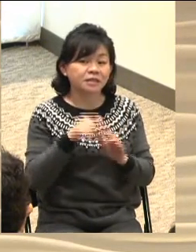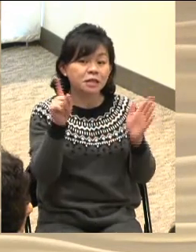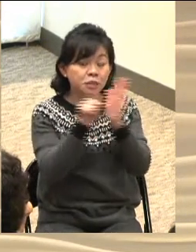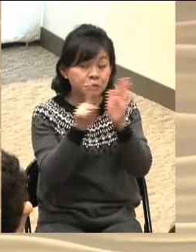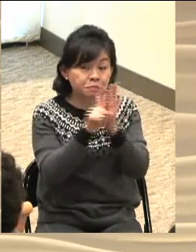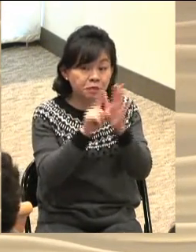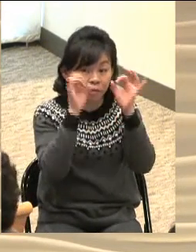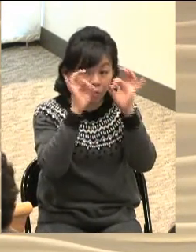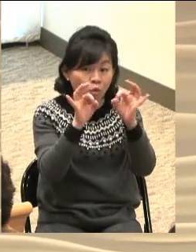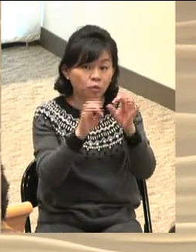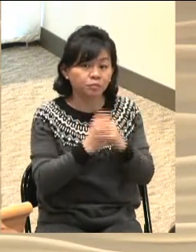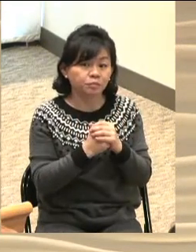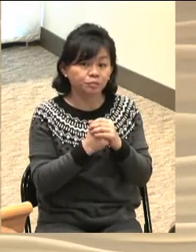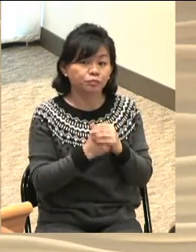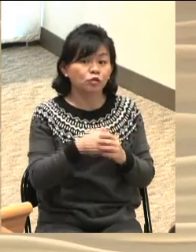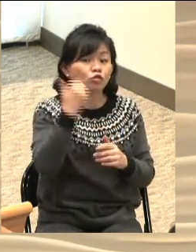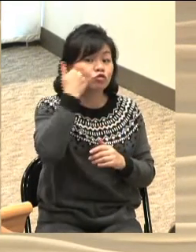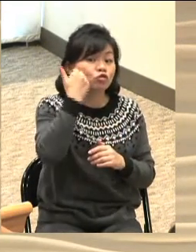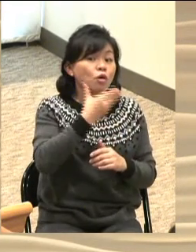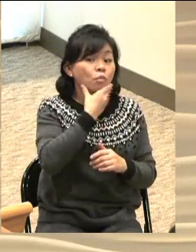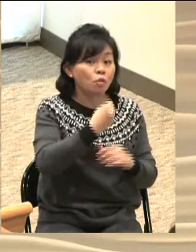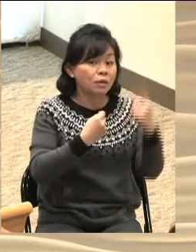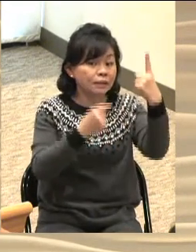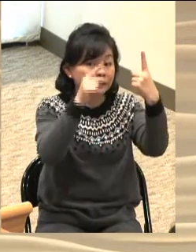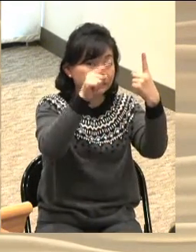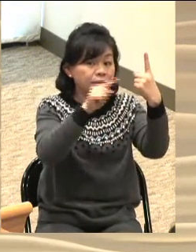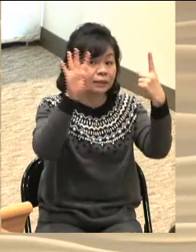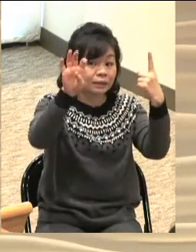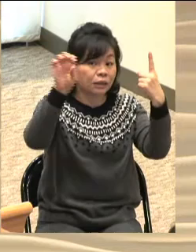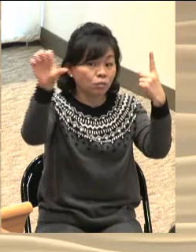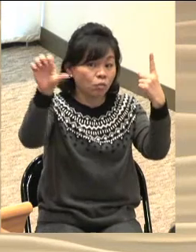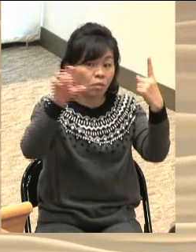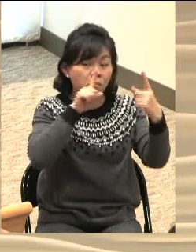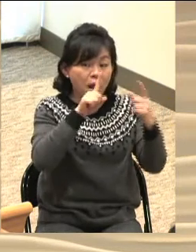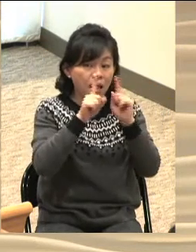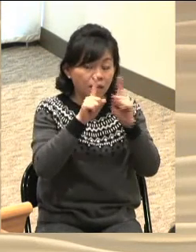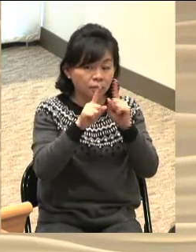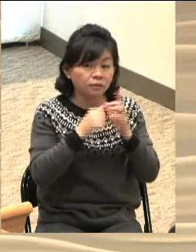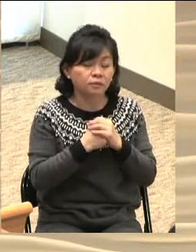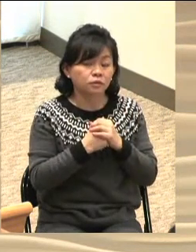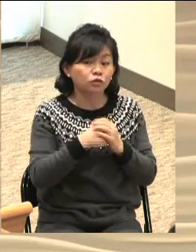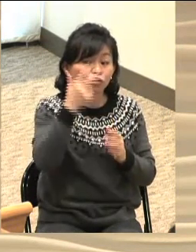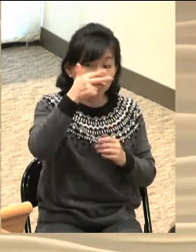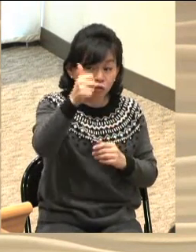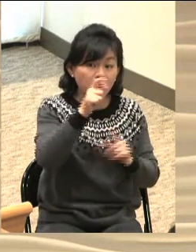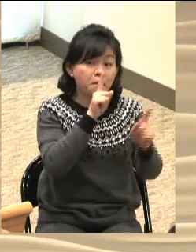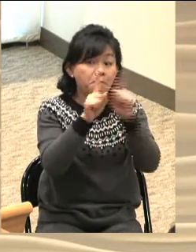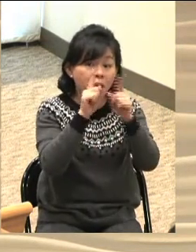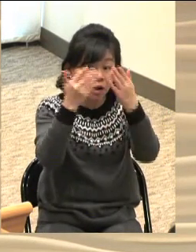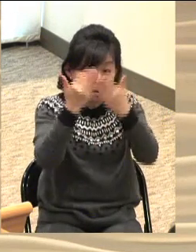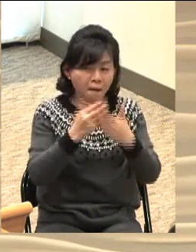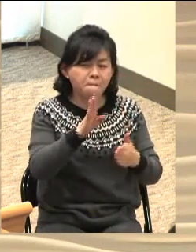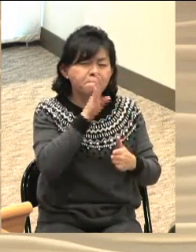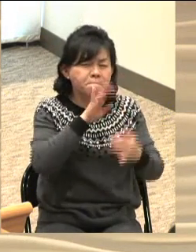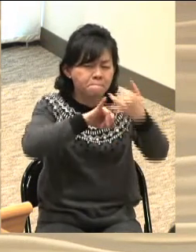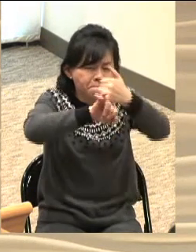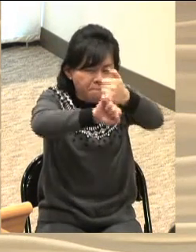45절을 보십시오 엘리사벳이 마리아를 평가하며 이렇게 설명합니다 주께서 하신 말씀이